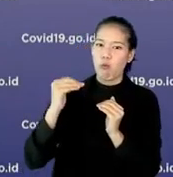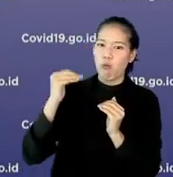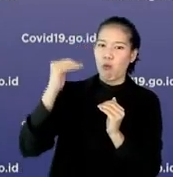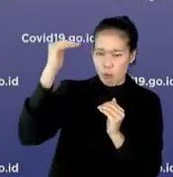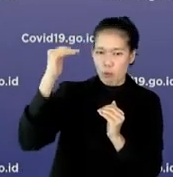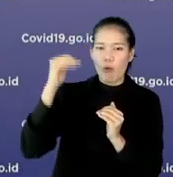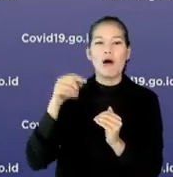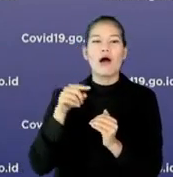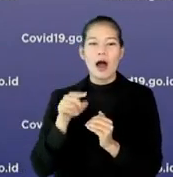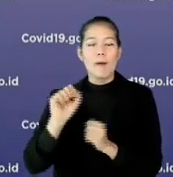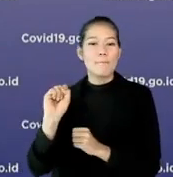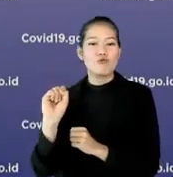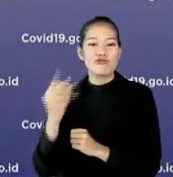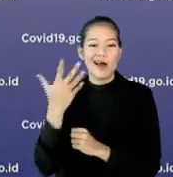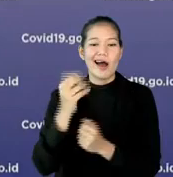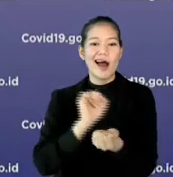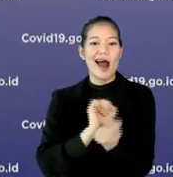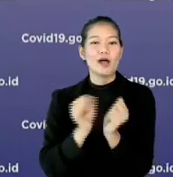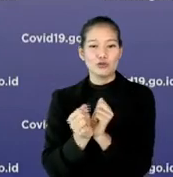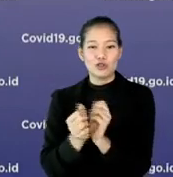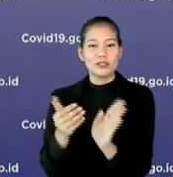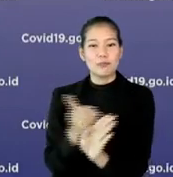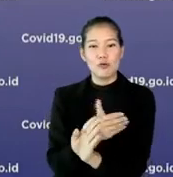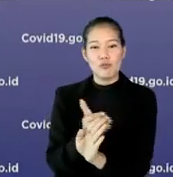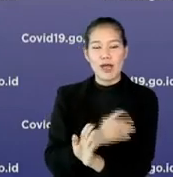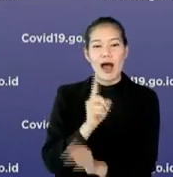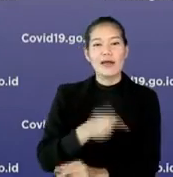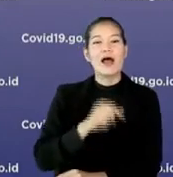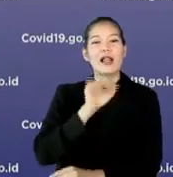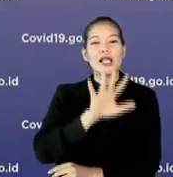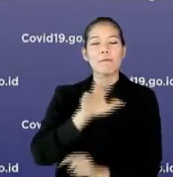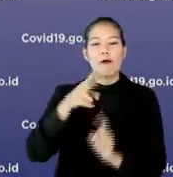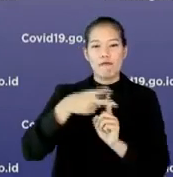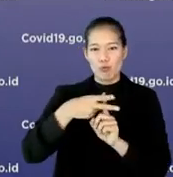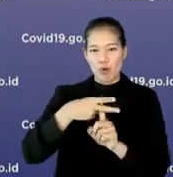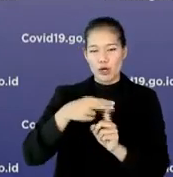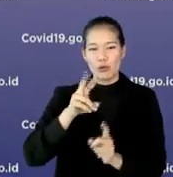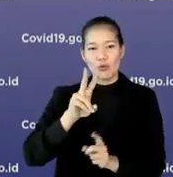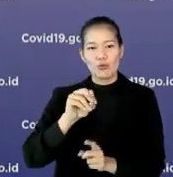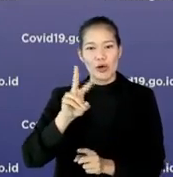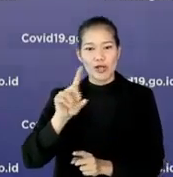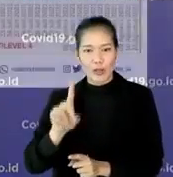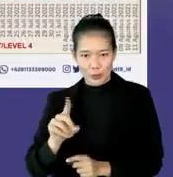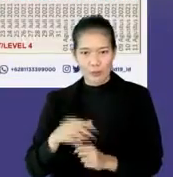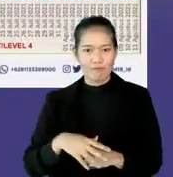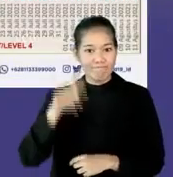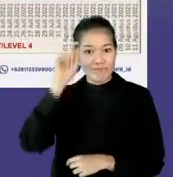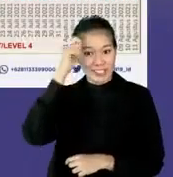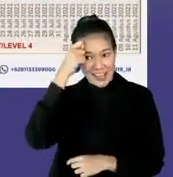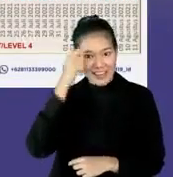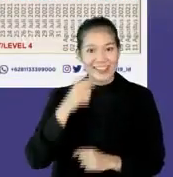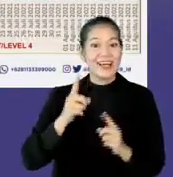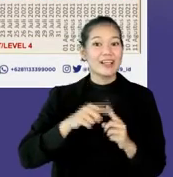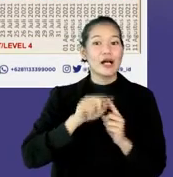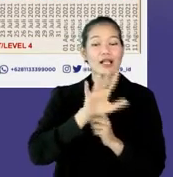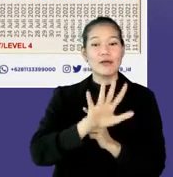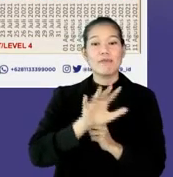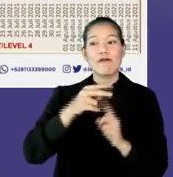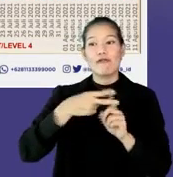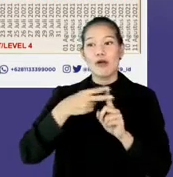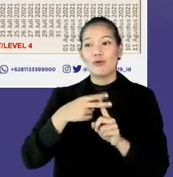puncak kasus yang pernah terjadi sebelumnya di 5 Februari 2021. Jadi kalau kita ingat dulu 5 Februari